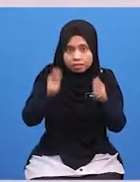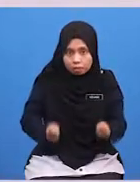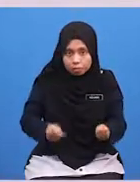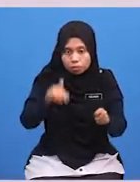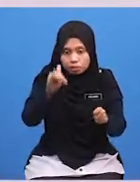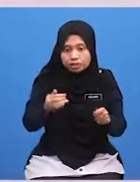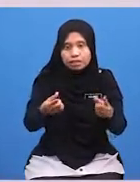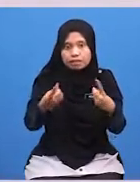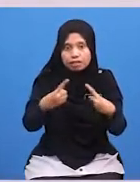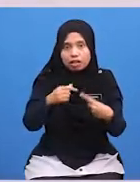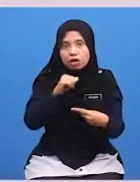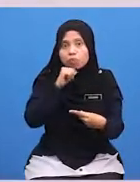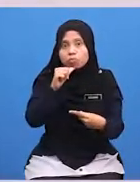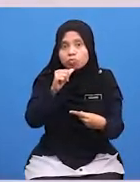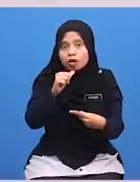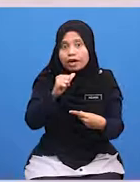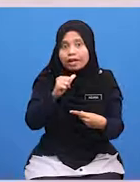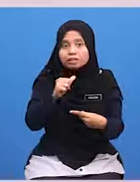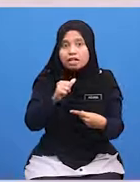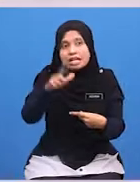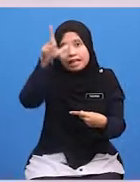Itu Bukan Mahram Kita